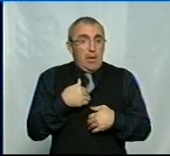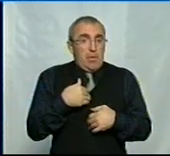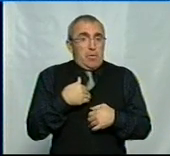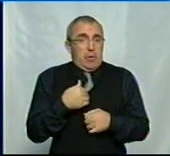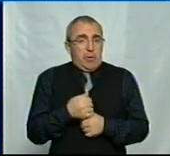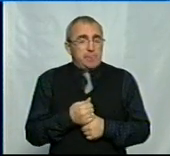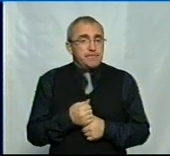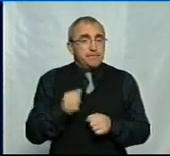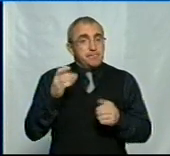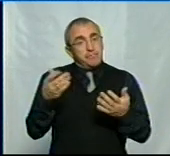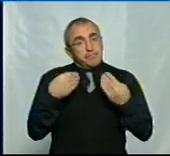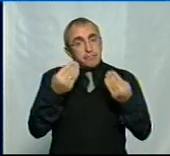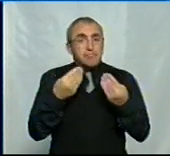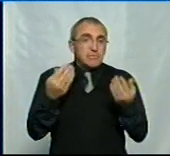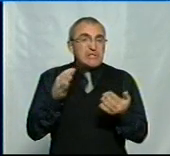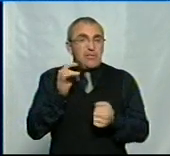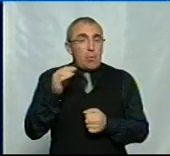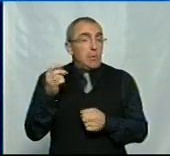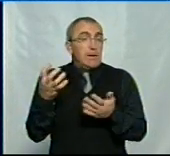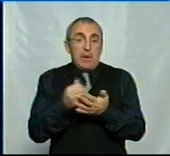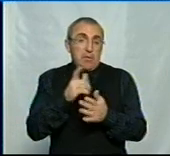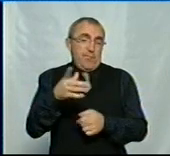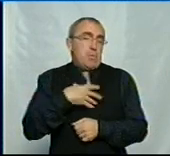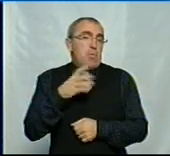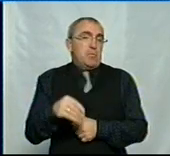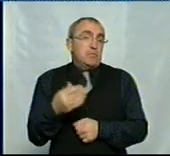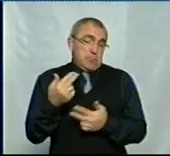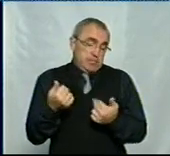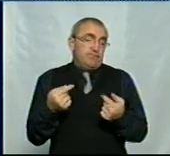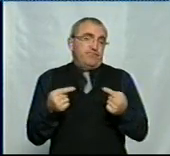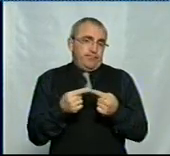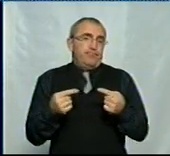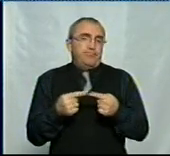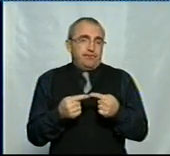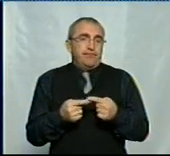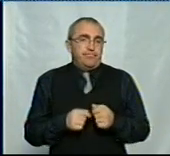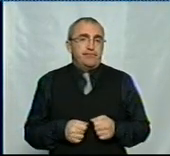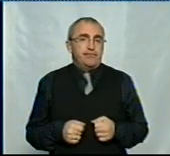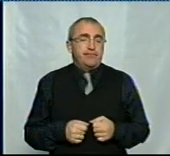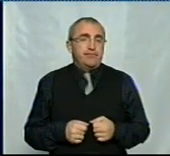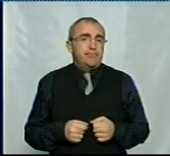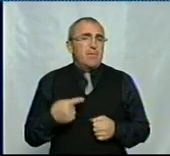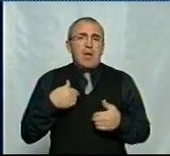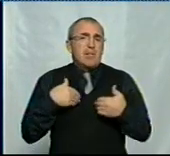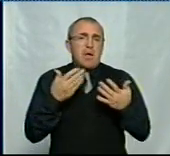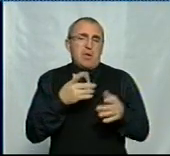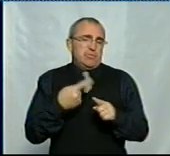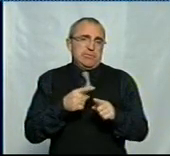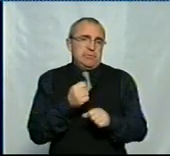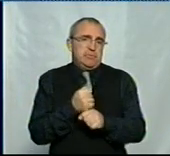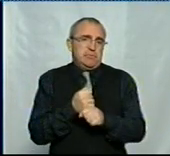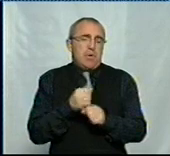За хвої, можливо, вам дістануть сиворотку. Якщо не дістануть, ви помрете. Так. Так. Саме так. Тому я не раджу це робити.